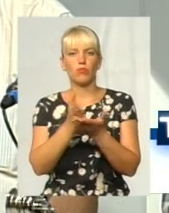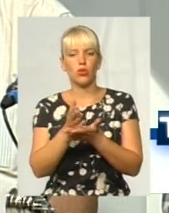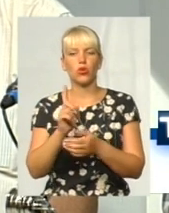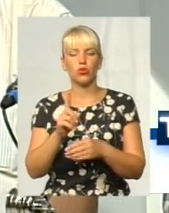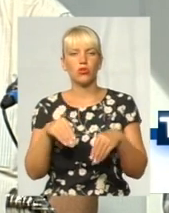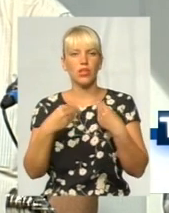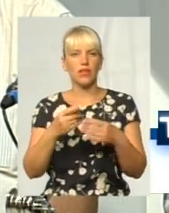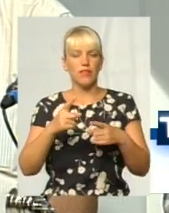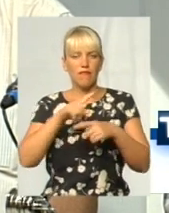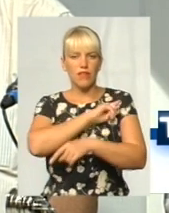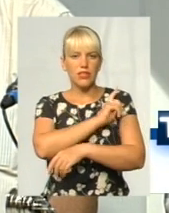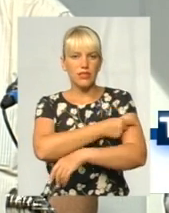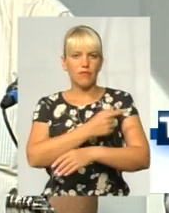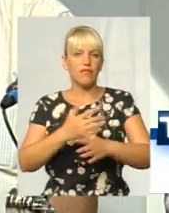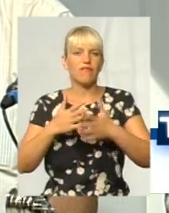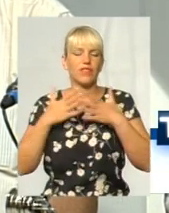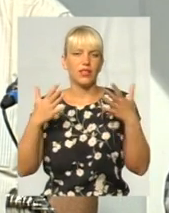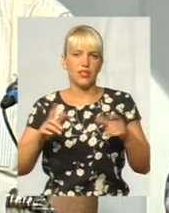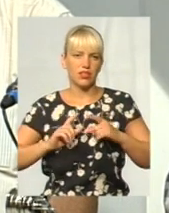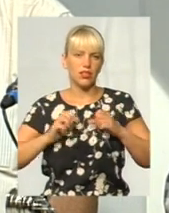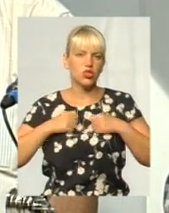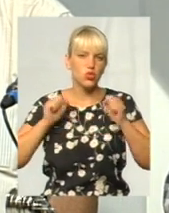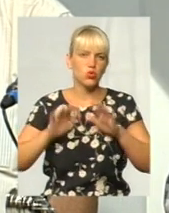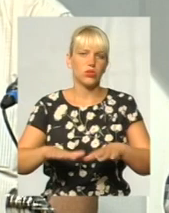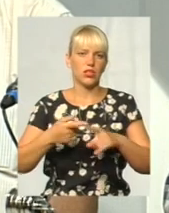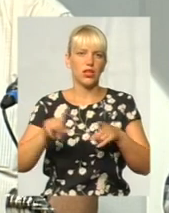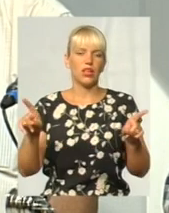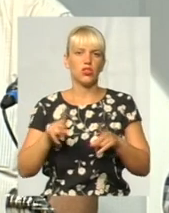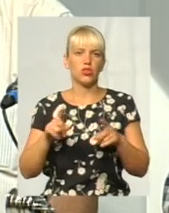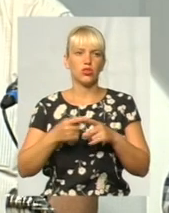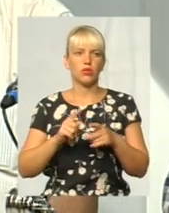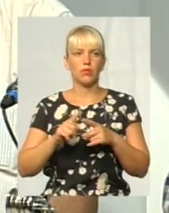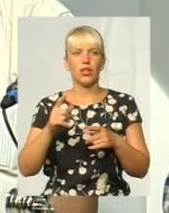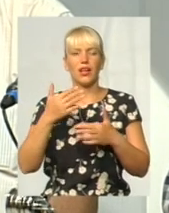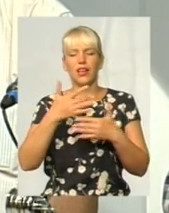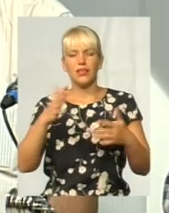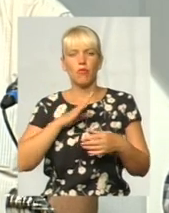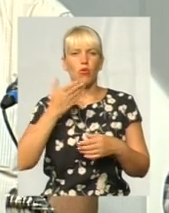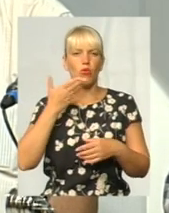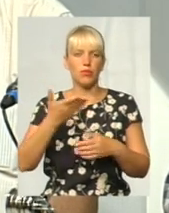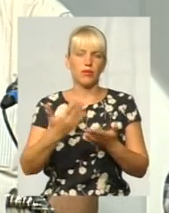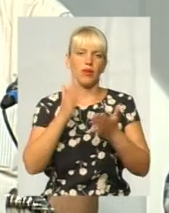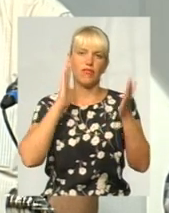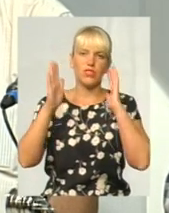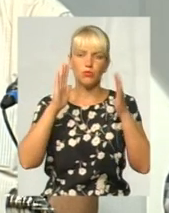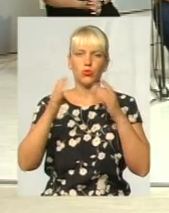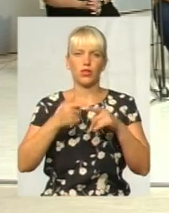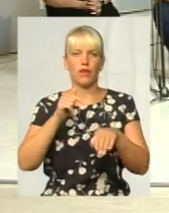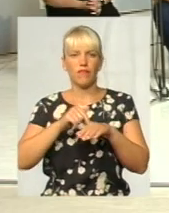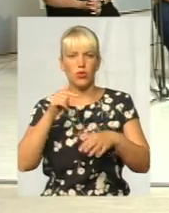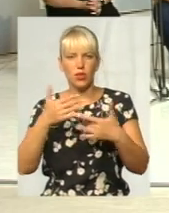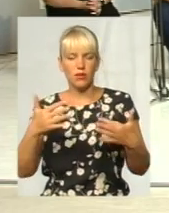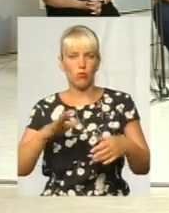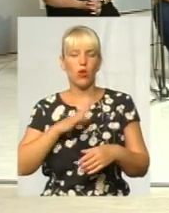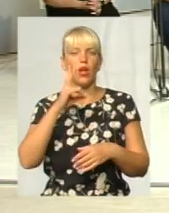таких склакшених пожежах, тому що в коментарях у соцмережах, в тому числі Фейсбук, були різні відгуки. Тут, звичайно, треба зауважити,